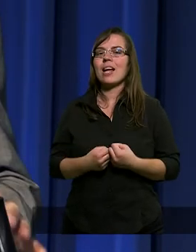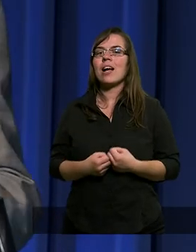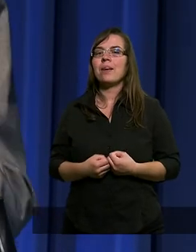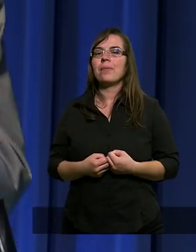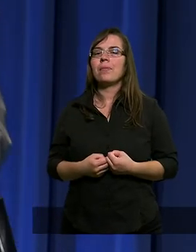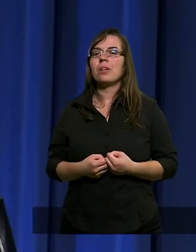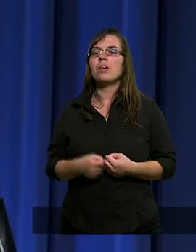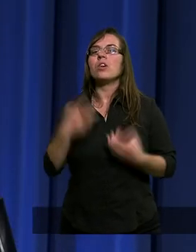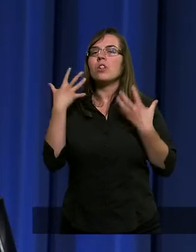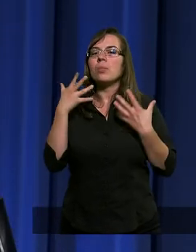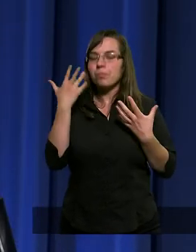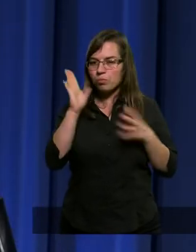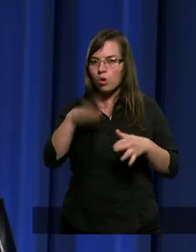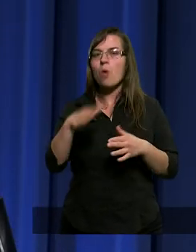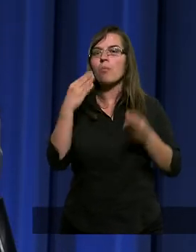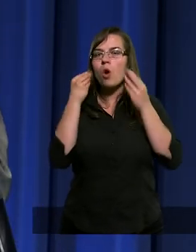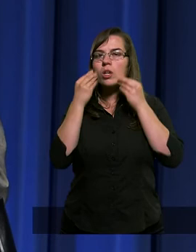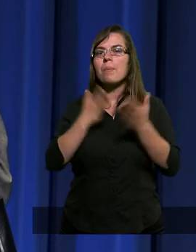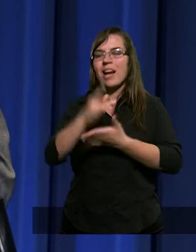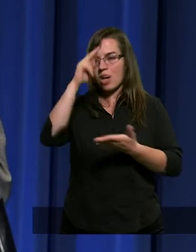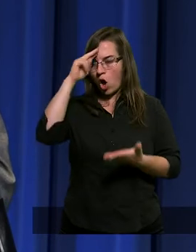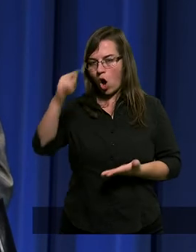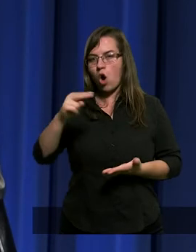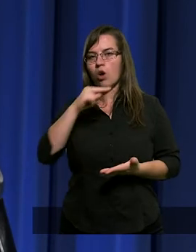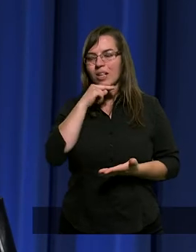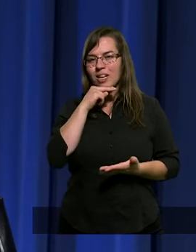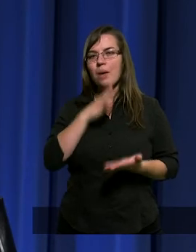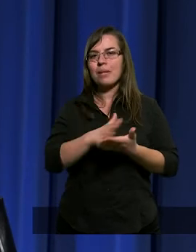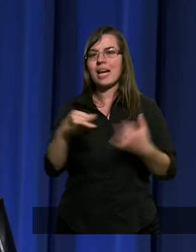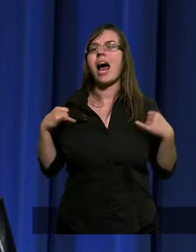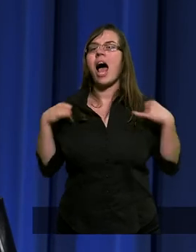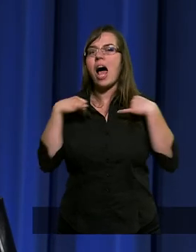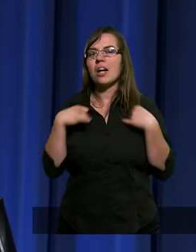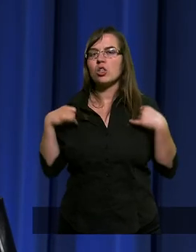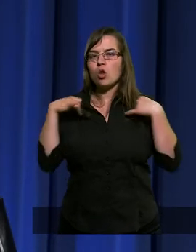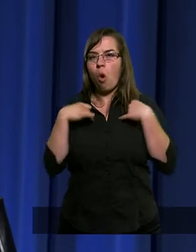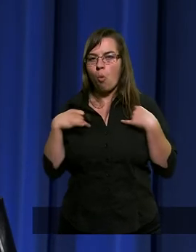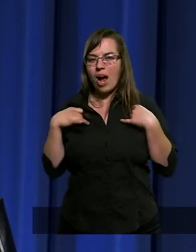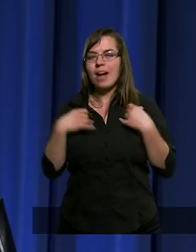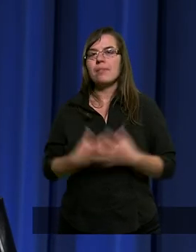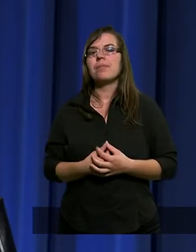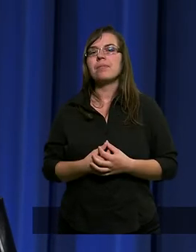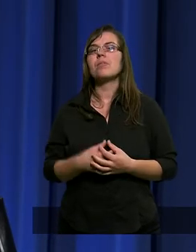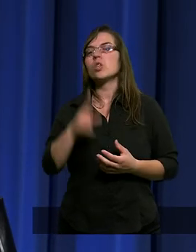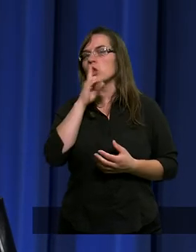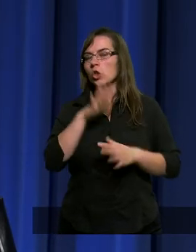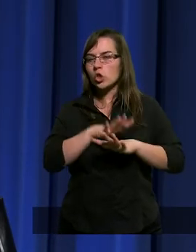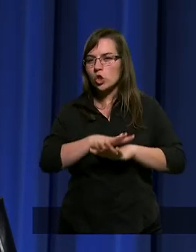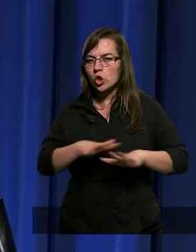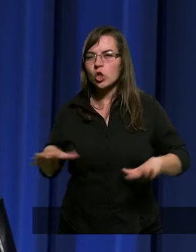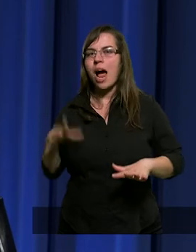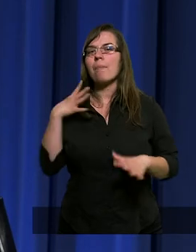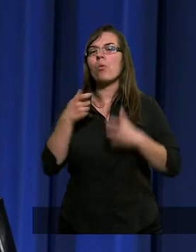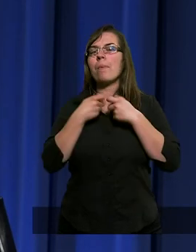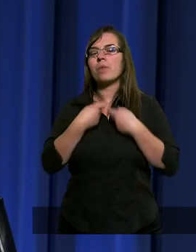pocieszony przez ojca, przez anioła, ta cisza była